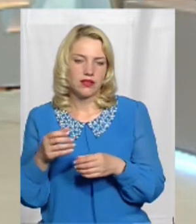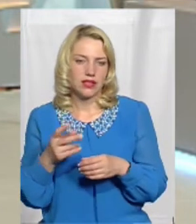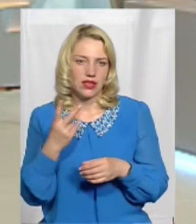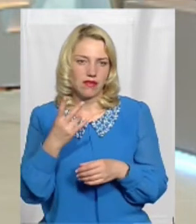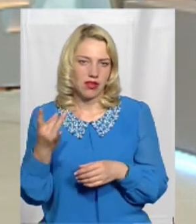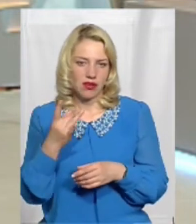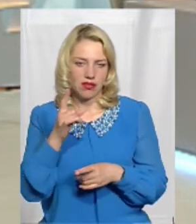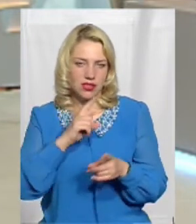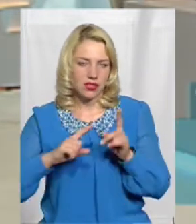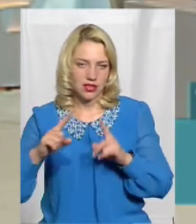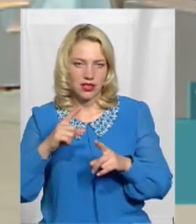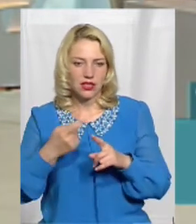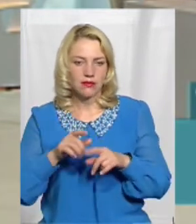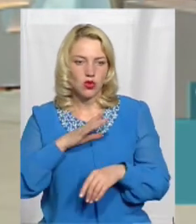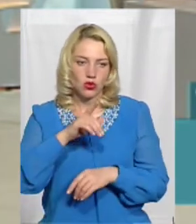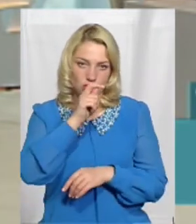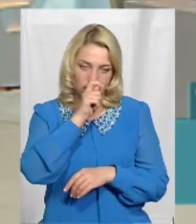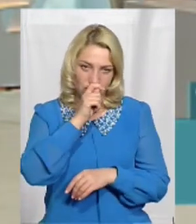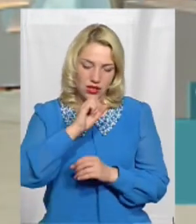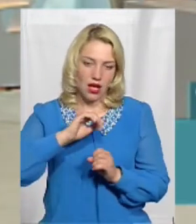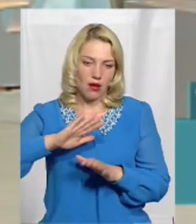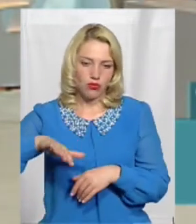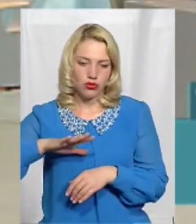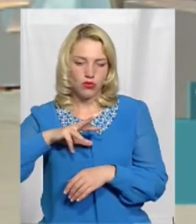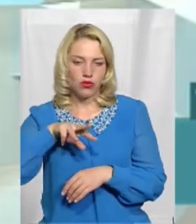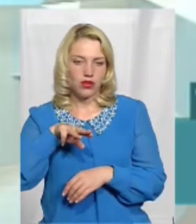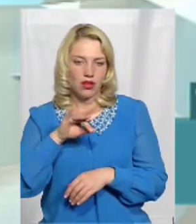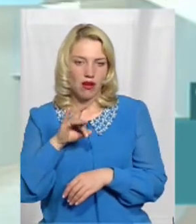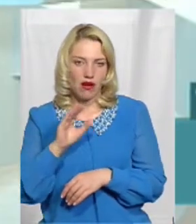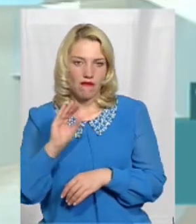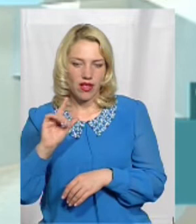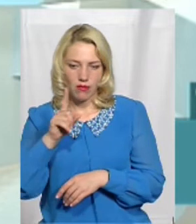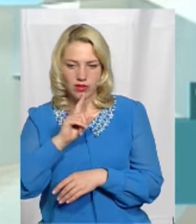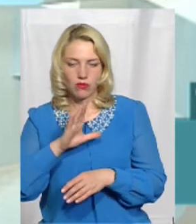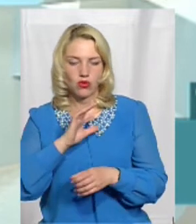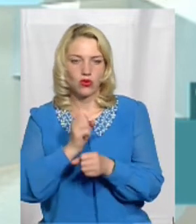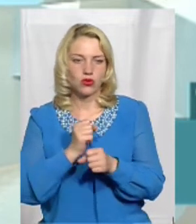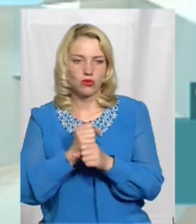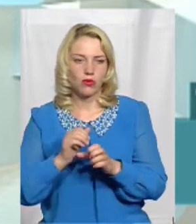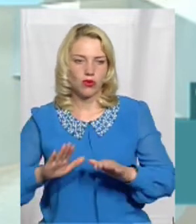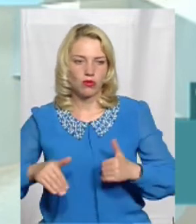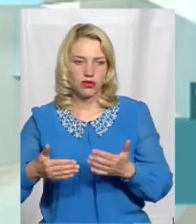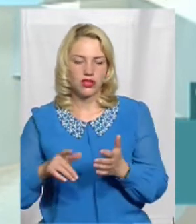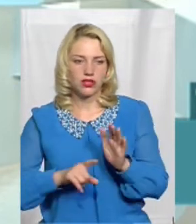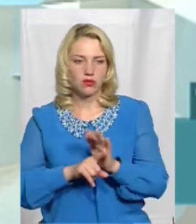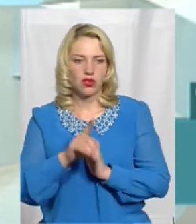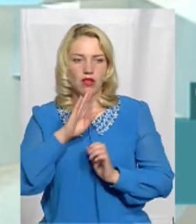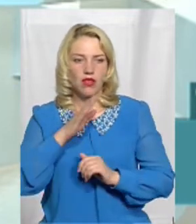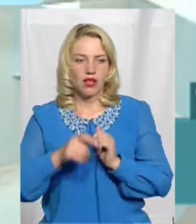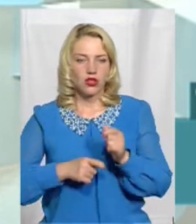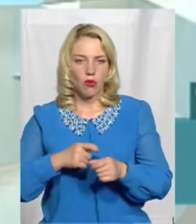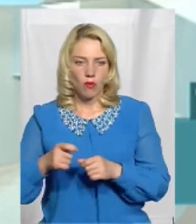двічі, це було в квітні, а потім в травні місяці були розроблені пропозиції спочатку нашим